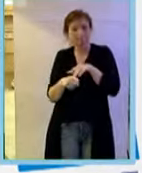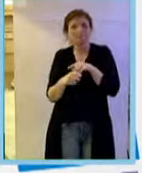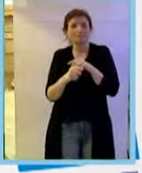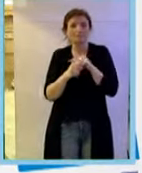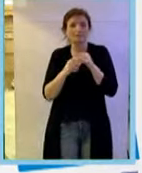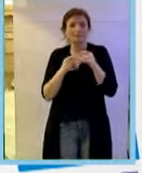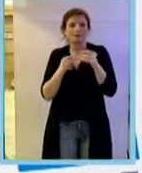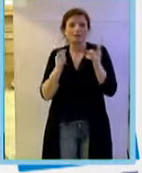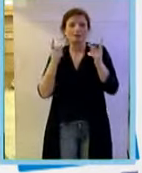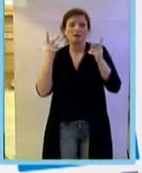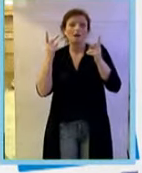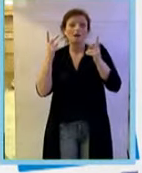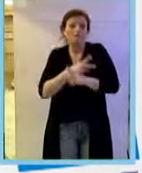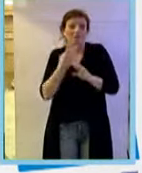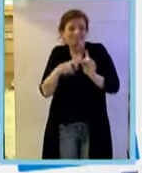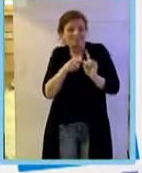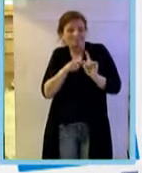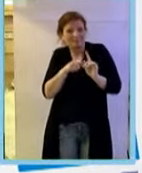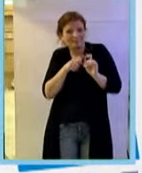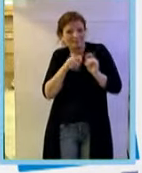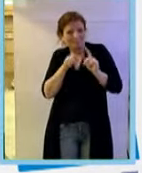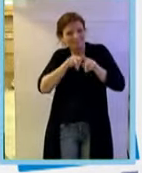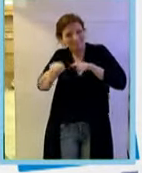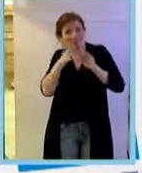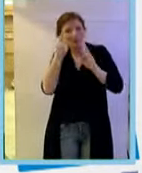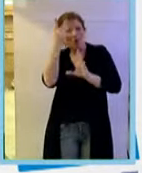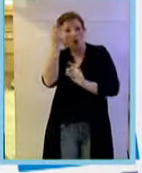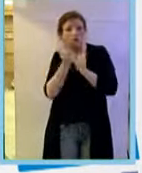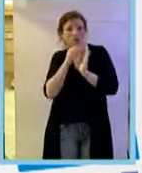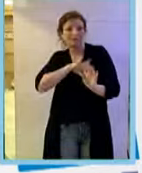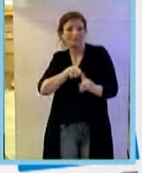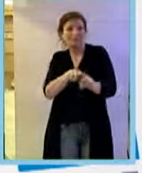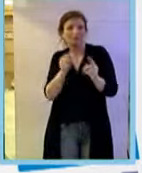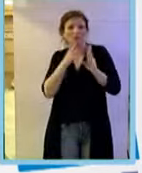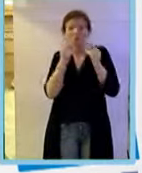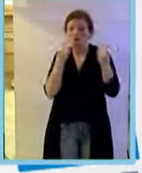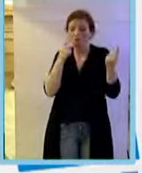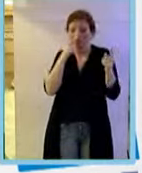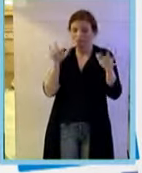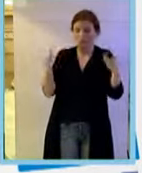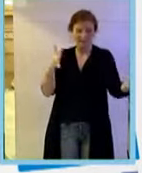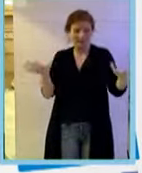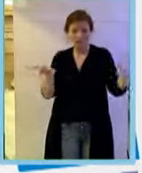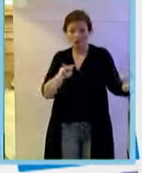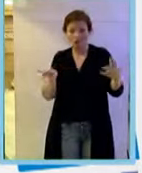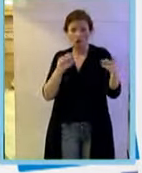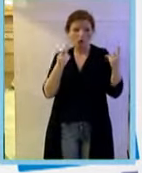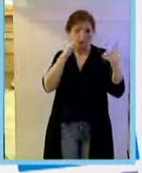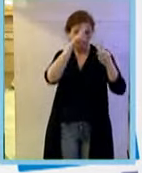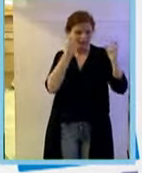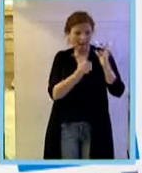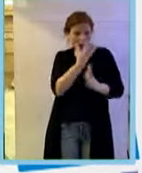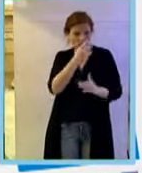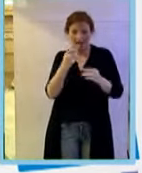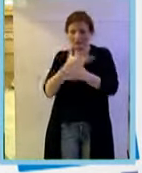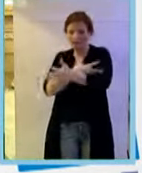Ha sottolineato che questo è un concetto molto interessante, ci sono molte similitudini molecolari fra neurogerese e l